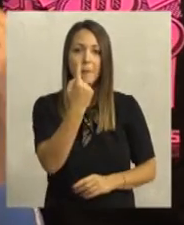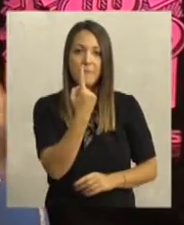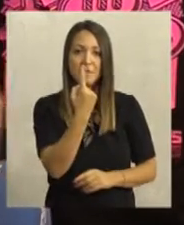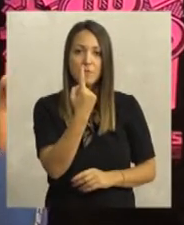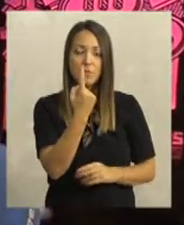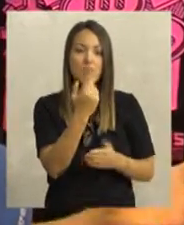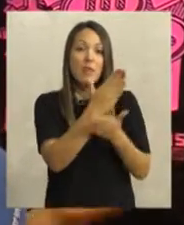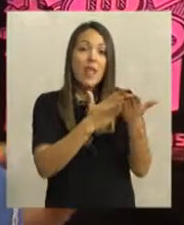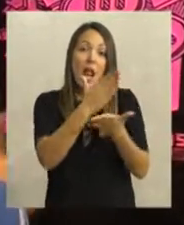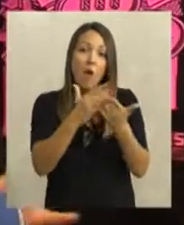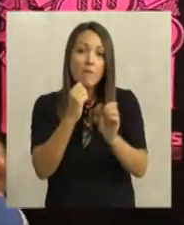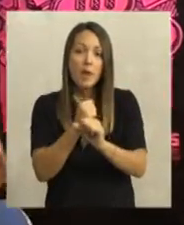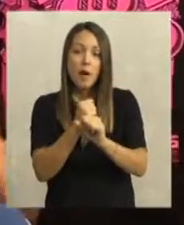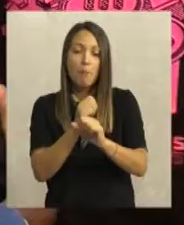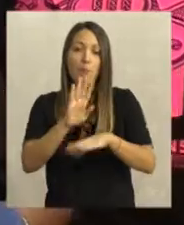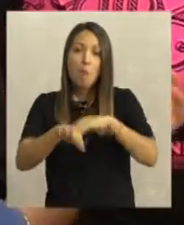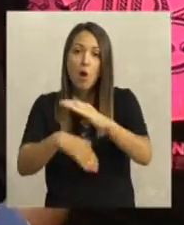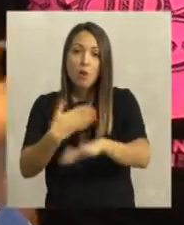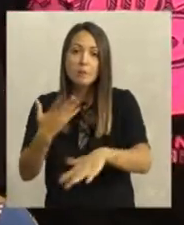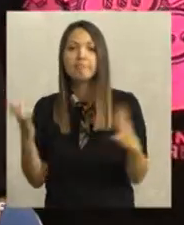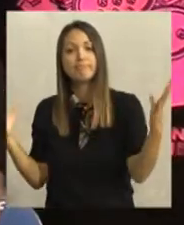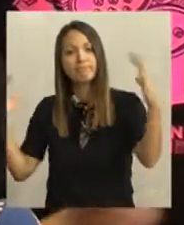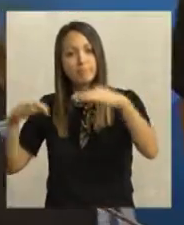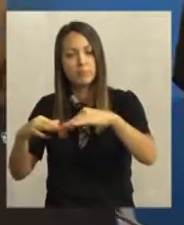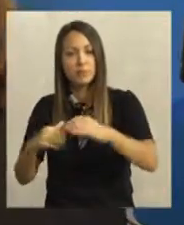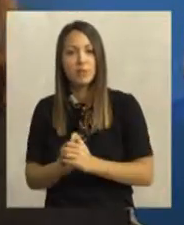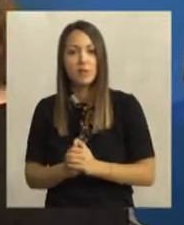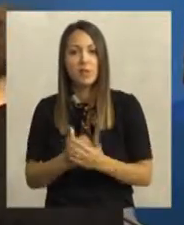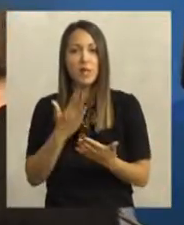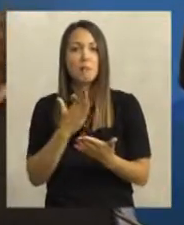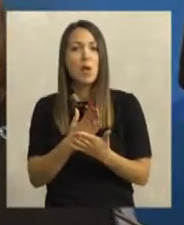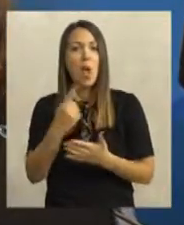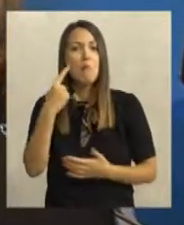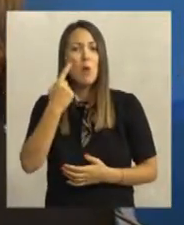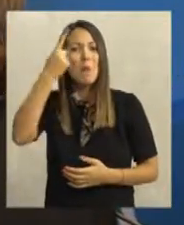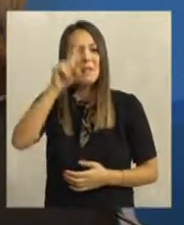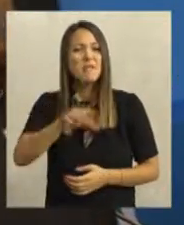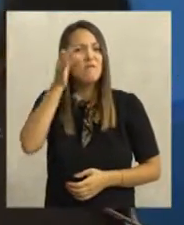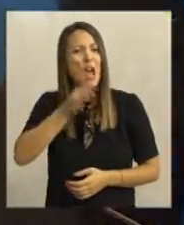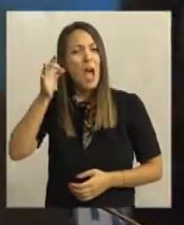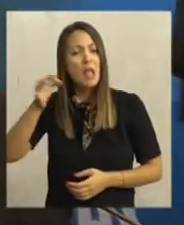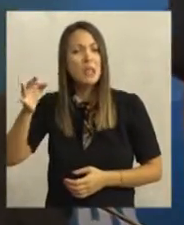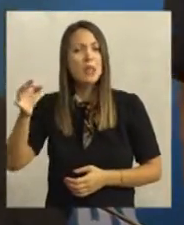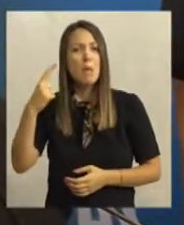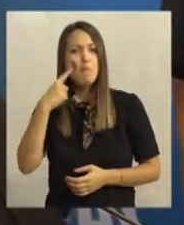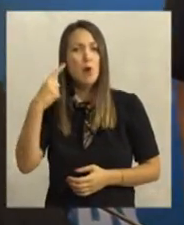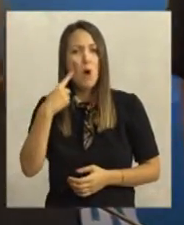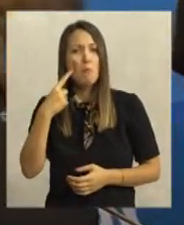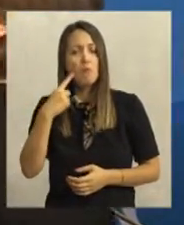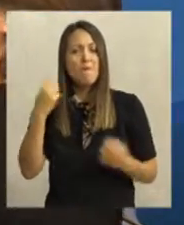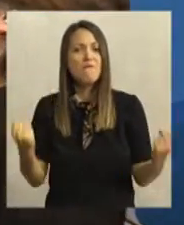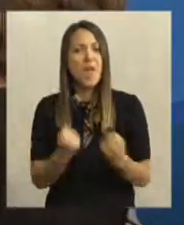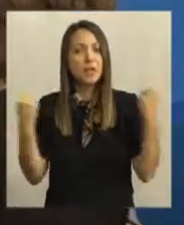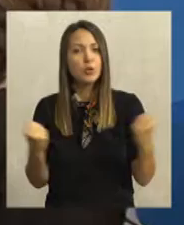po partijama radili, onda smo se svi skupljili. Pa imali smo probe mesec dana, svakodnevno smo imali probe,